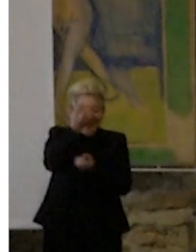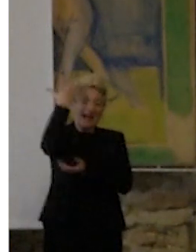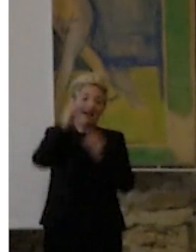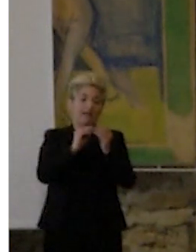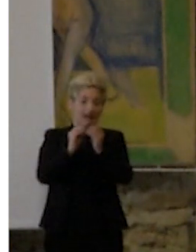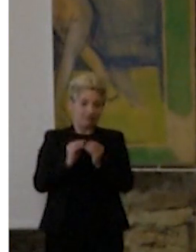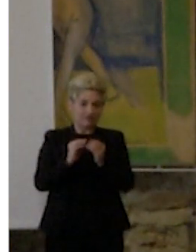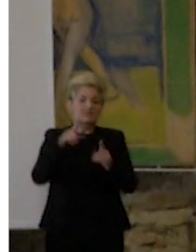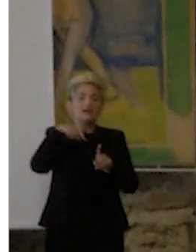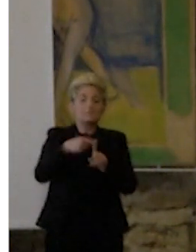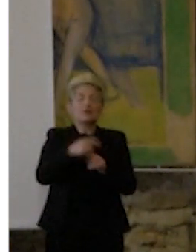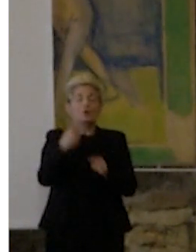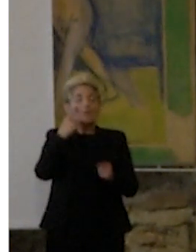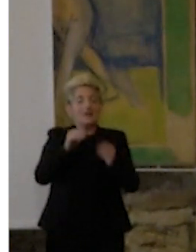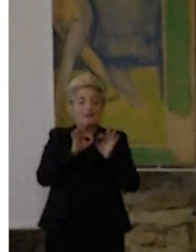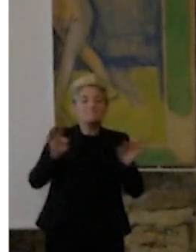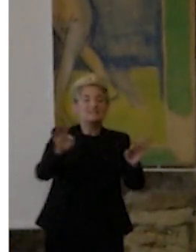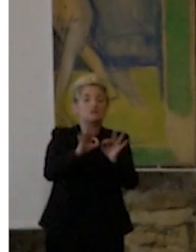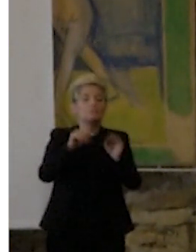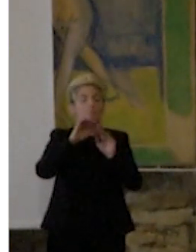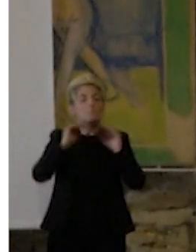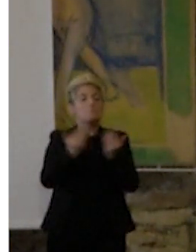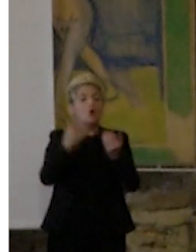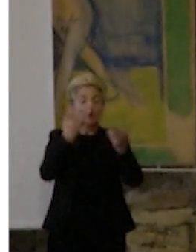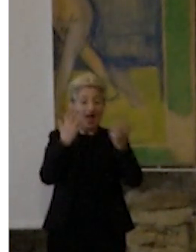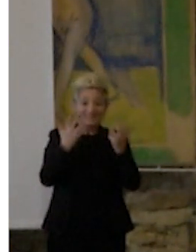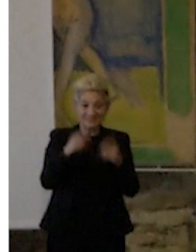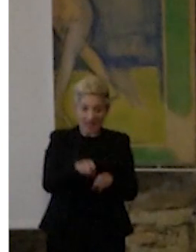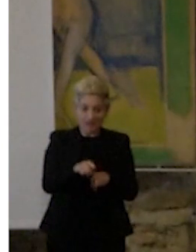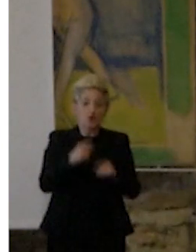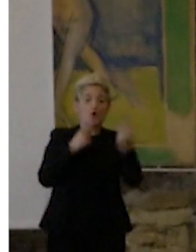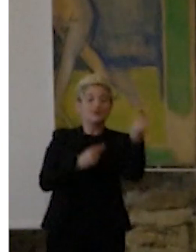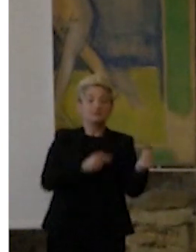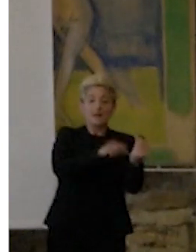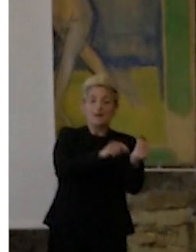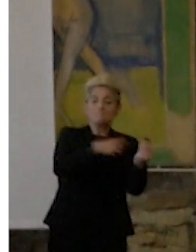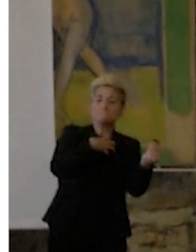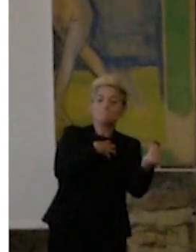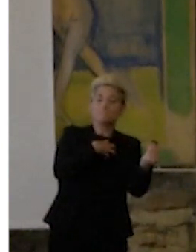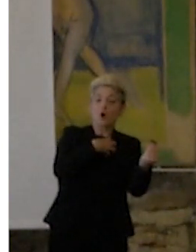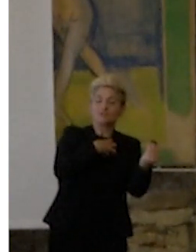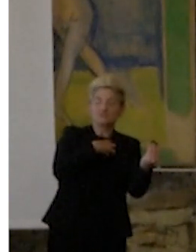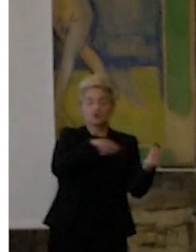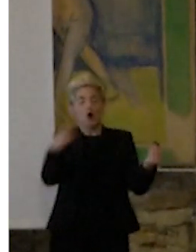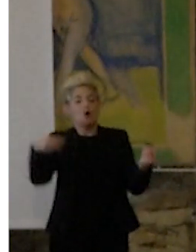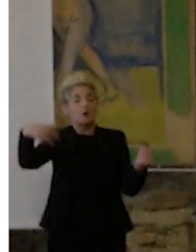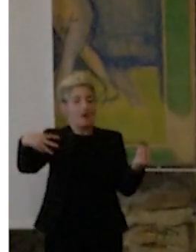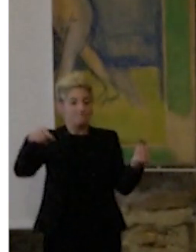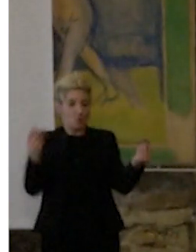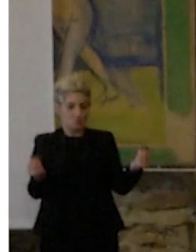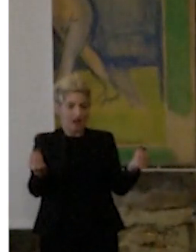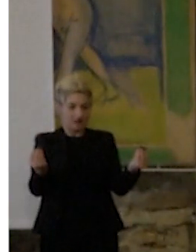dimensione della ricerca di questi due personaggi. Perché ovviamente guardare le cose con le mani è una cosa completamente